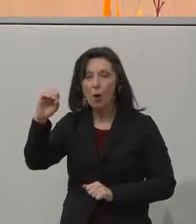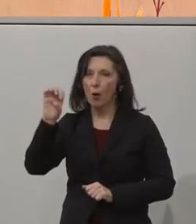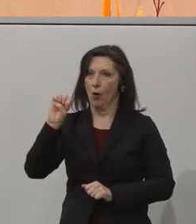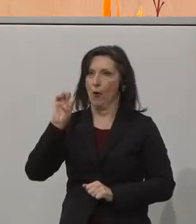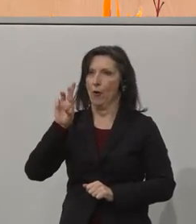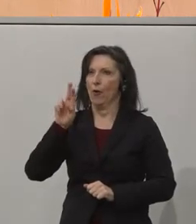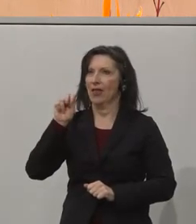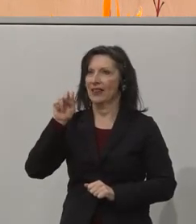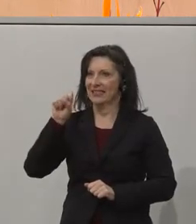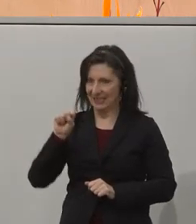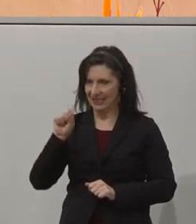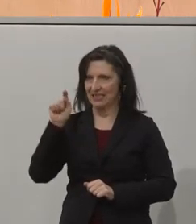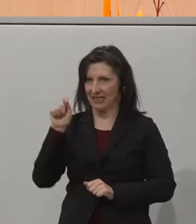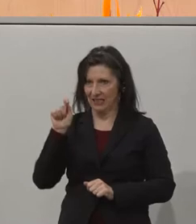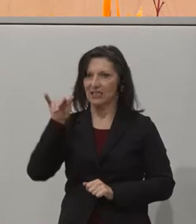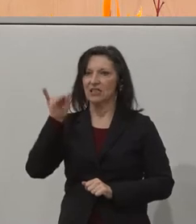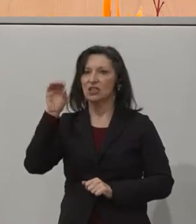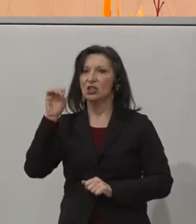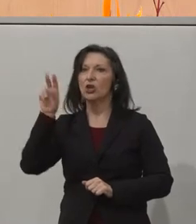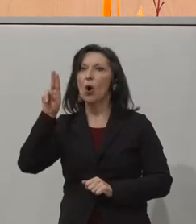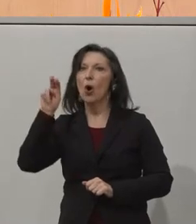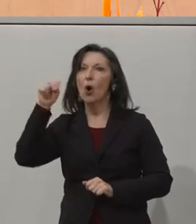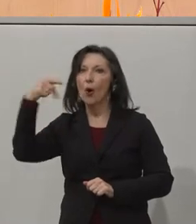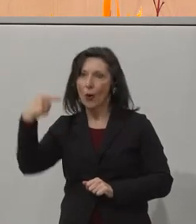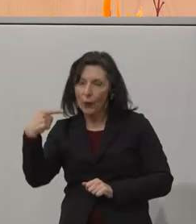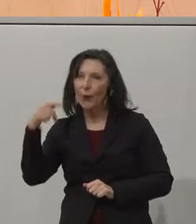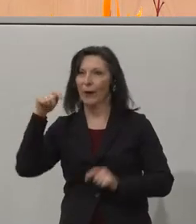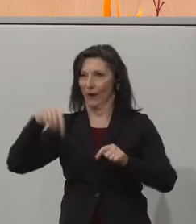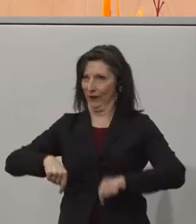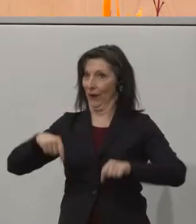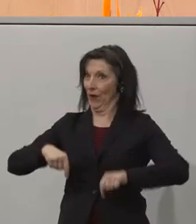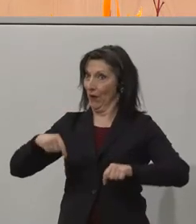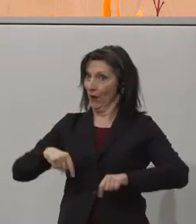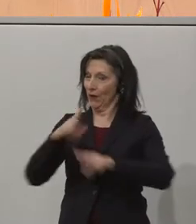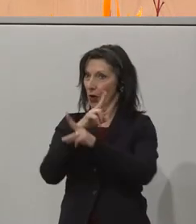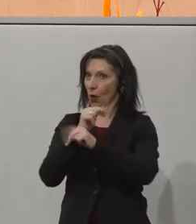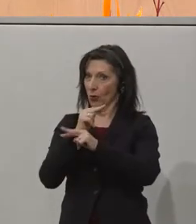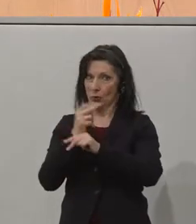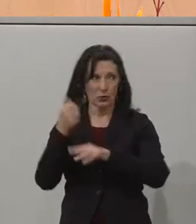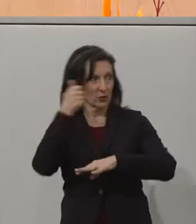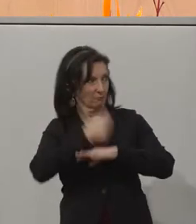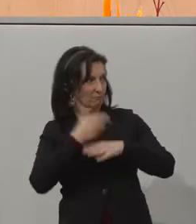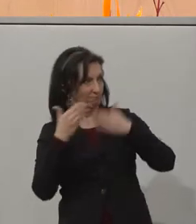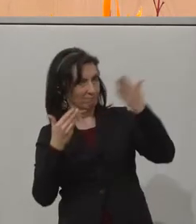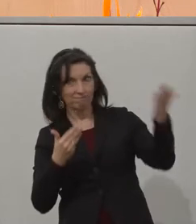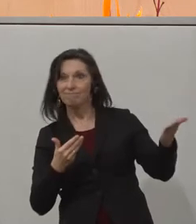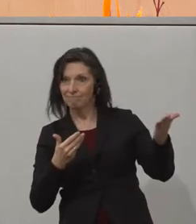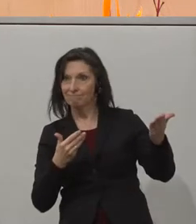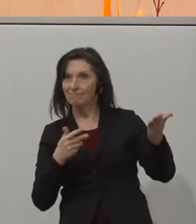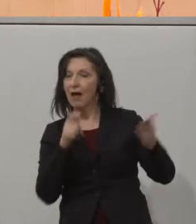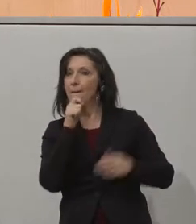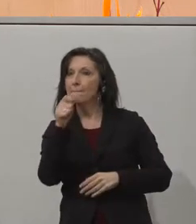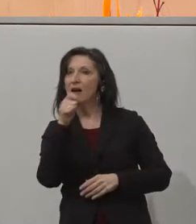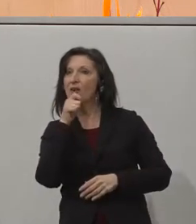Österreich, nämlich Gunther Reimoser. Martin Essl hat ihn auch schon angesprochen. Er sitzt zu meiner Linken, hat auch sein Mikrofon